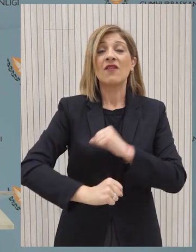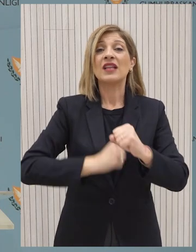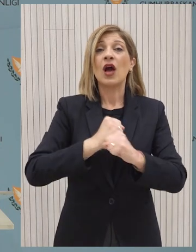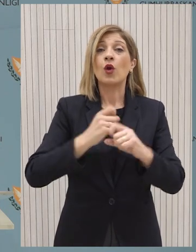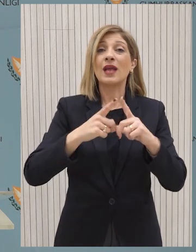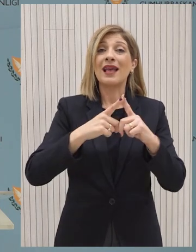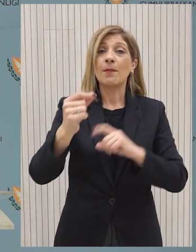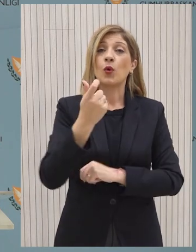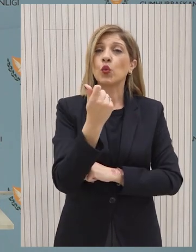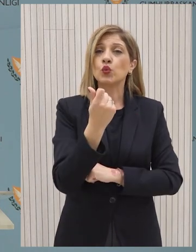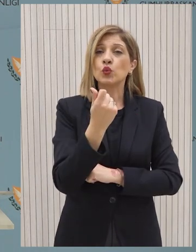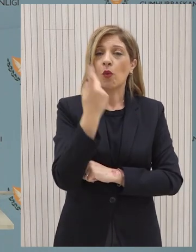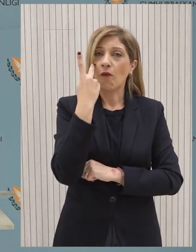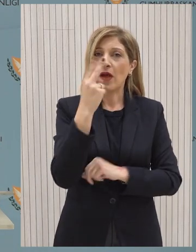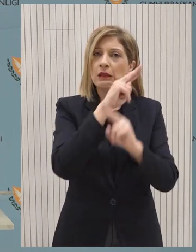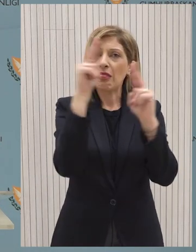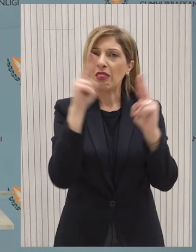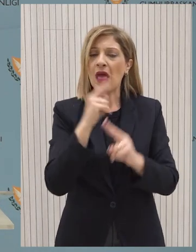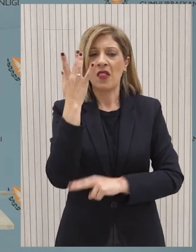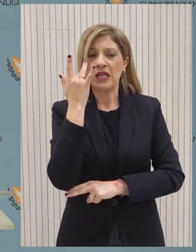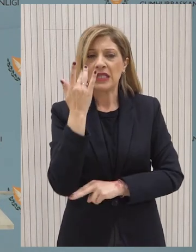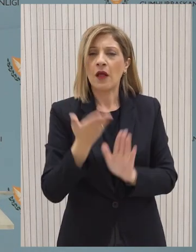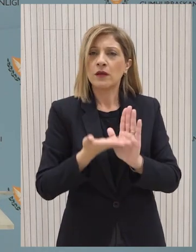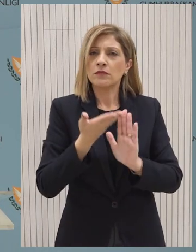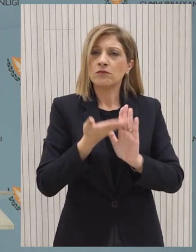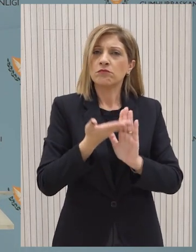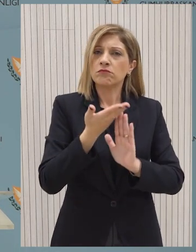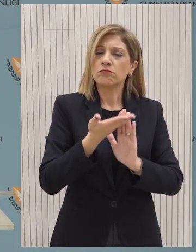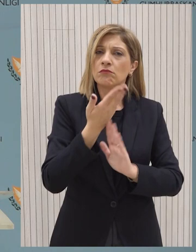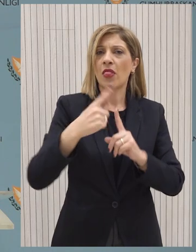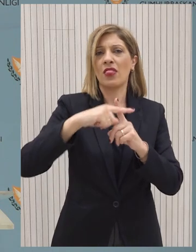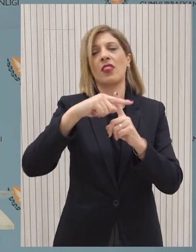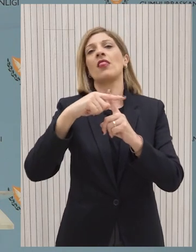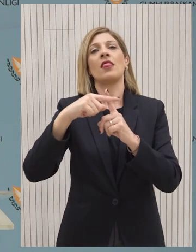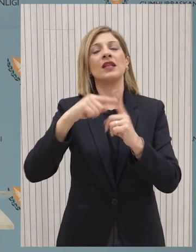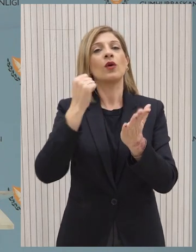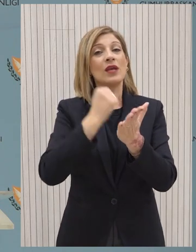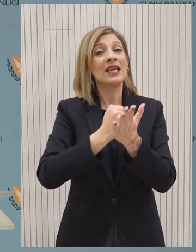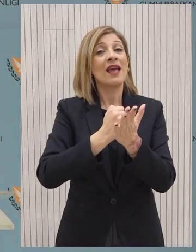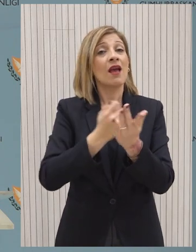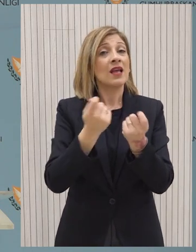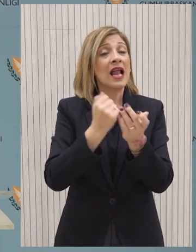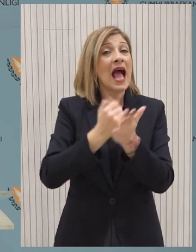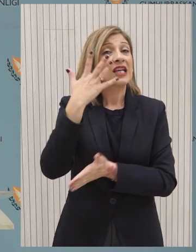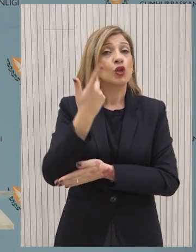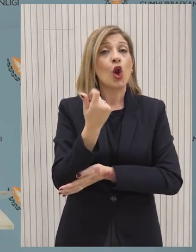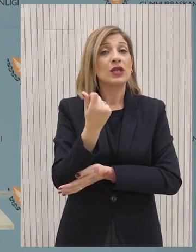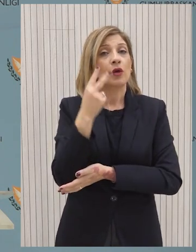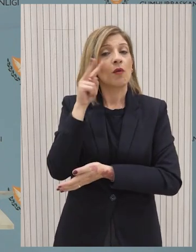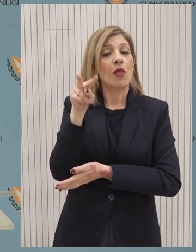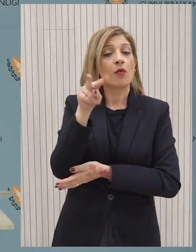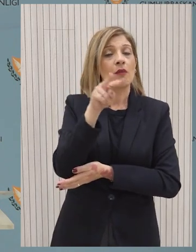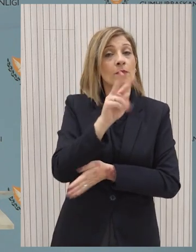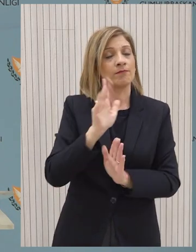καταδεικνύεται μέσα και από όλες τις διεθνείς εκθέσεις και από τις εκθέσεις της Μάνιβαλ αλλά και από τις αξιολογήσεις της οικονομίας μας. Θα δούμε τα